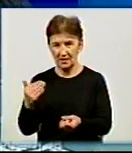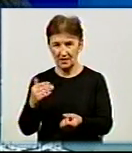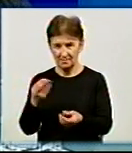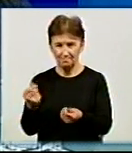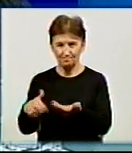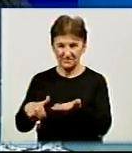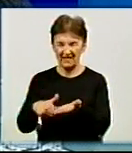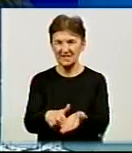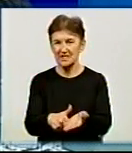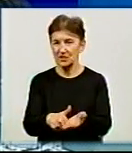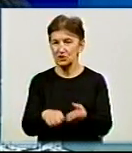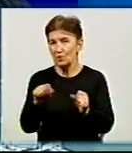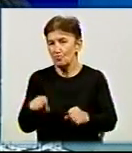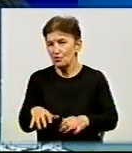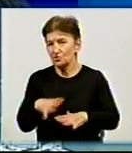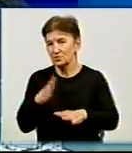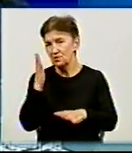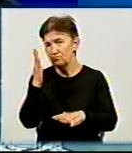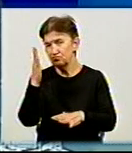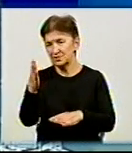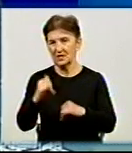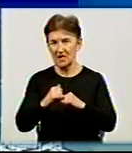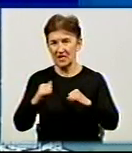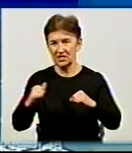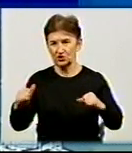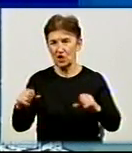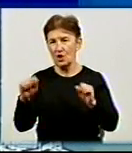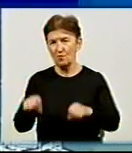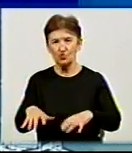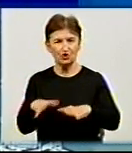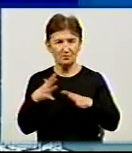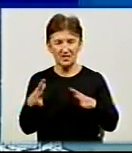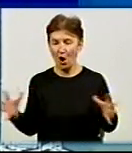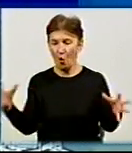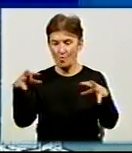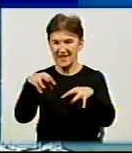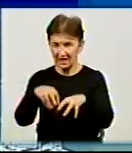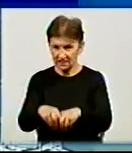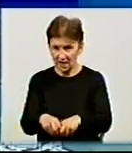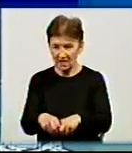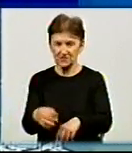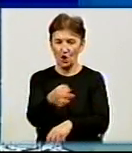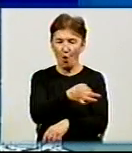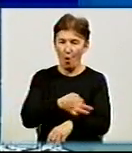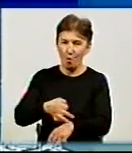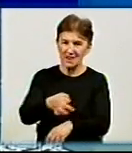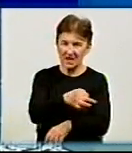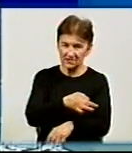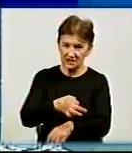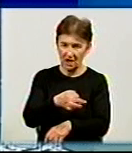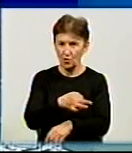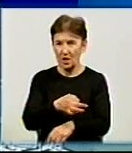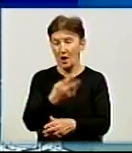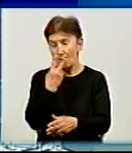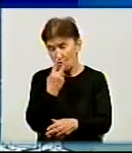І, можливо, це буде розширюватись. Можливо, ми об'єднаємо цю премію з обласною премією, якщо буде на те ласка.